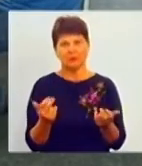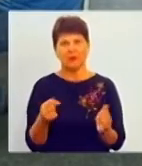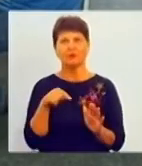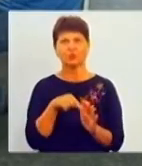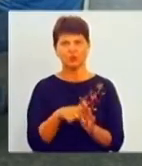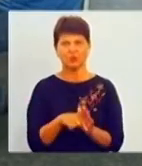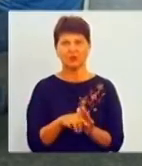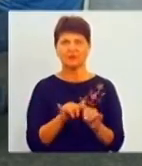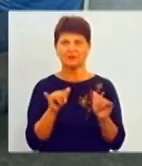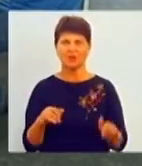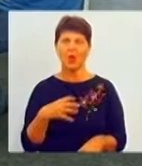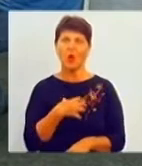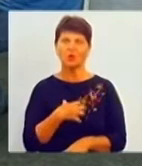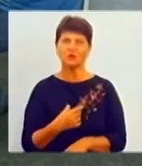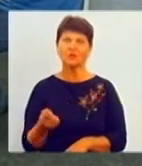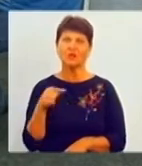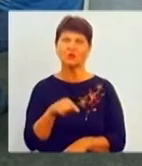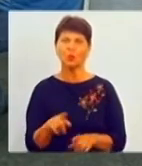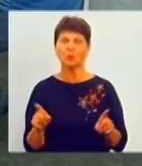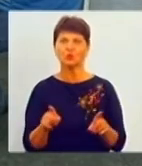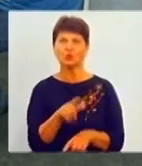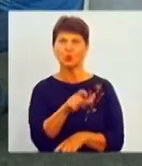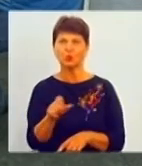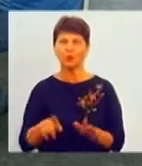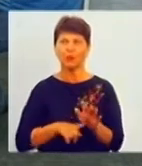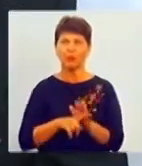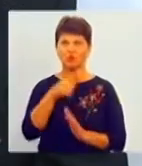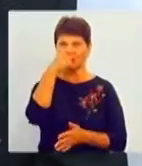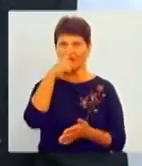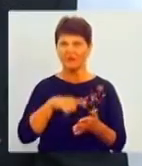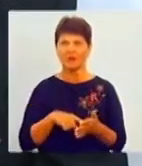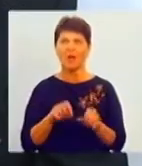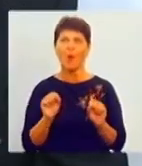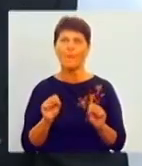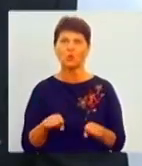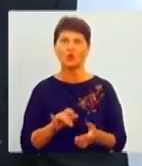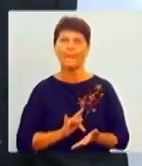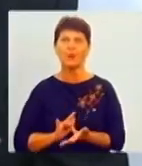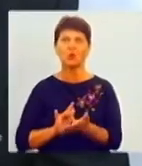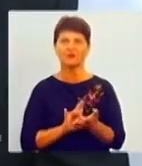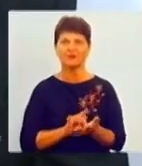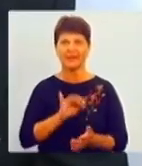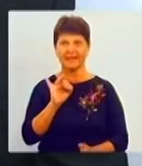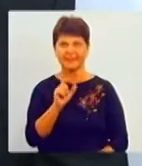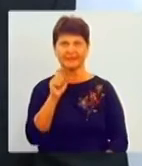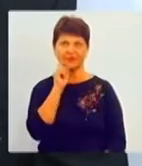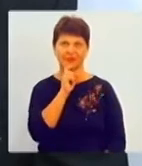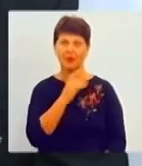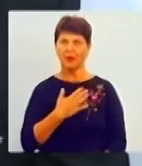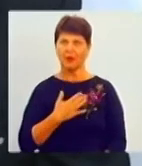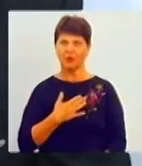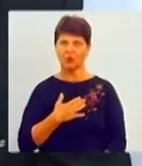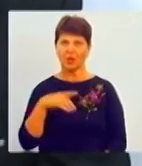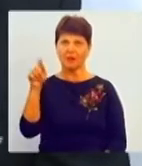основне в тому, що люди почали вірити в можливість подорожувати саме з Вінниці. До нас приїздять,